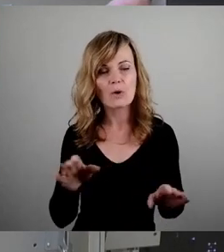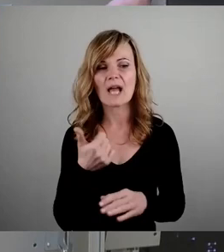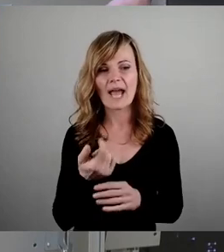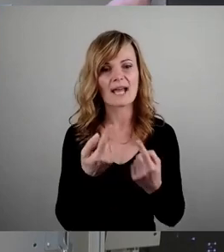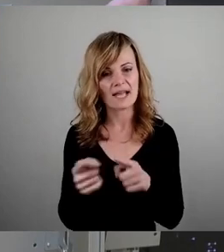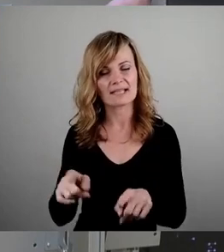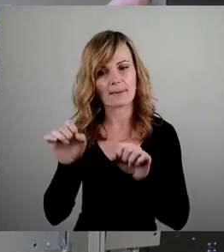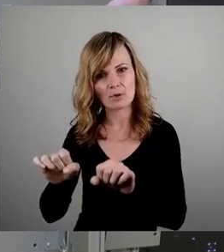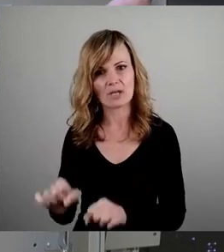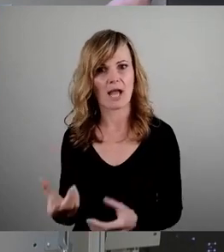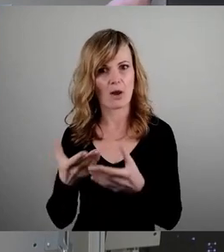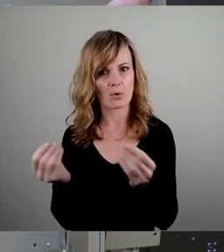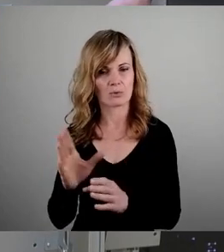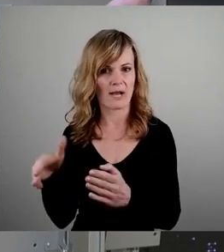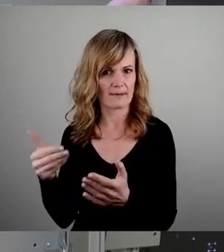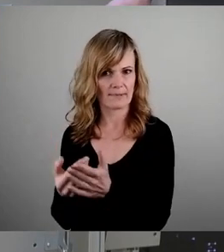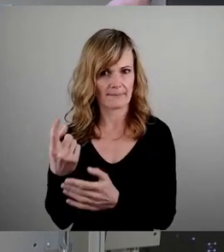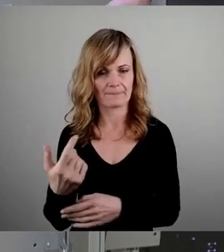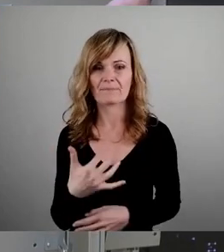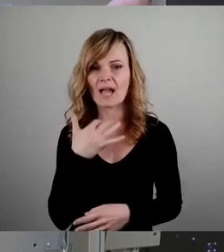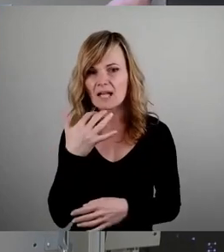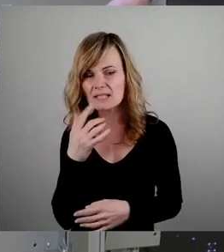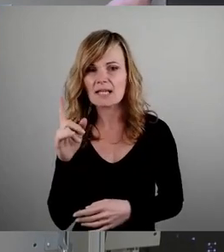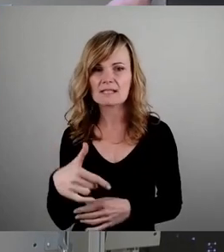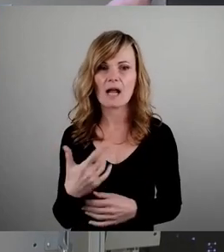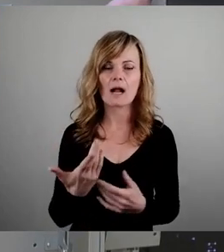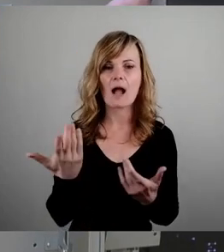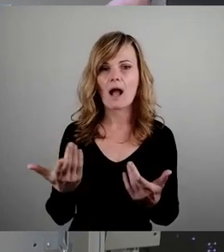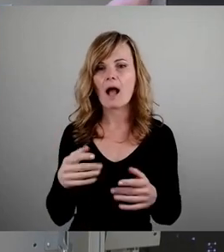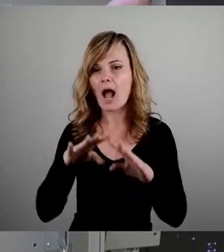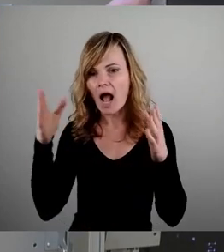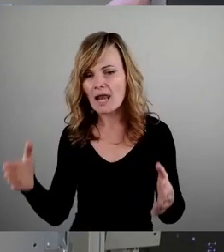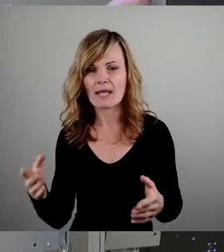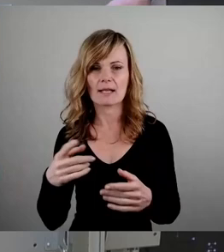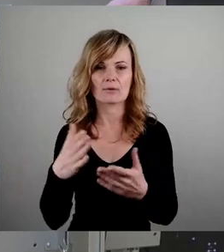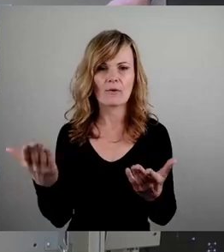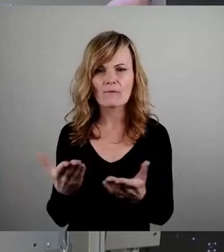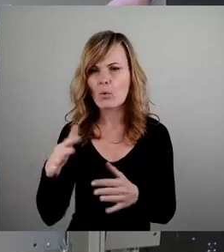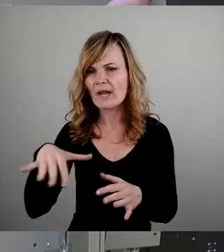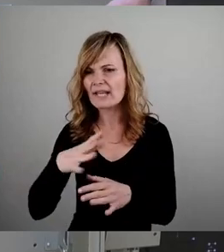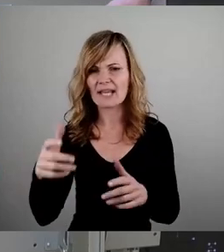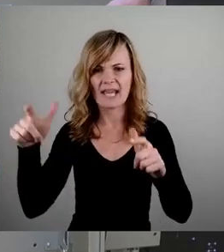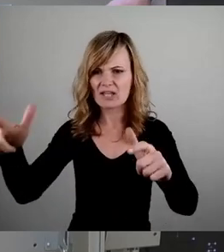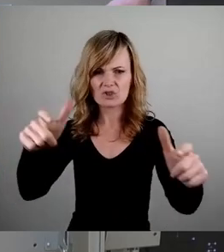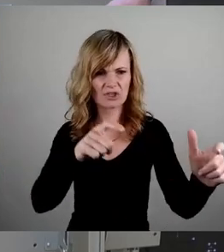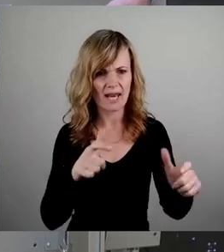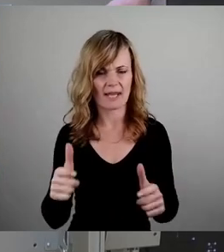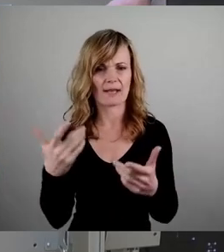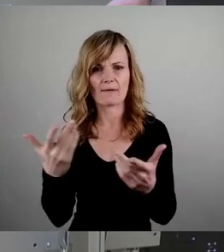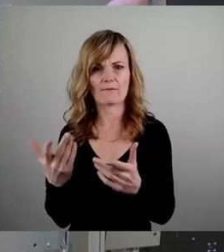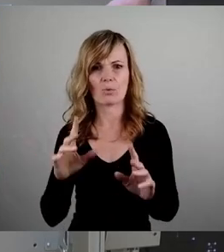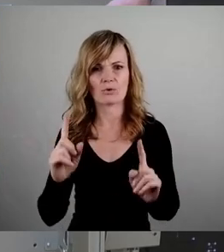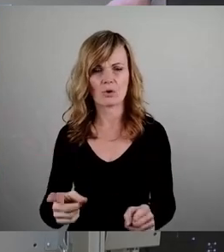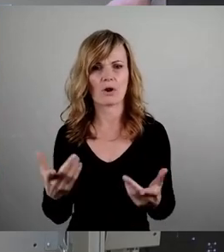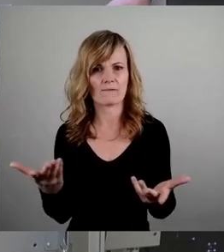Lösung anzubieten. Sie erzählen hier irgendwas von Leichtbauhallen. Sie haben noch nie erwähnt, wo Sie die eigentlich hinstellen wollen. Wo genau soll das denn stattfinden?